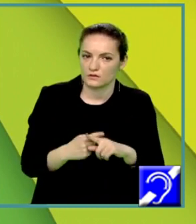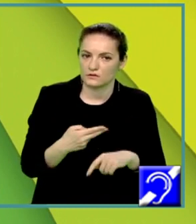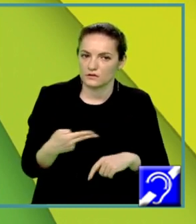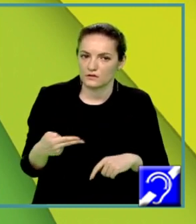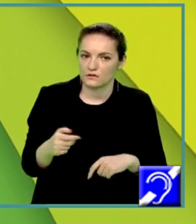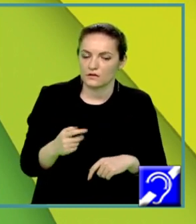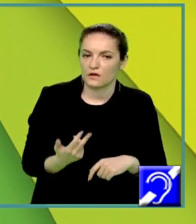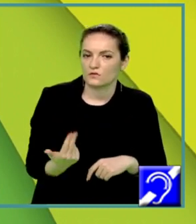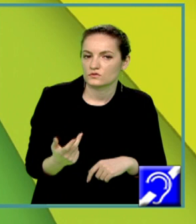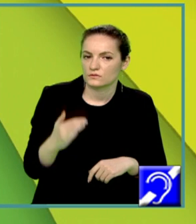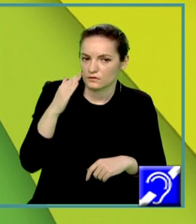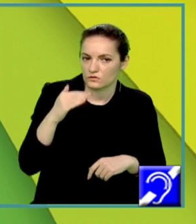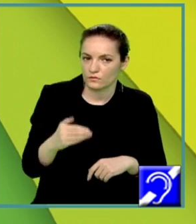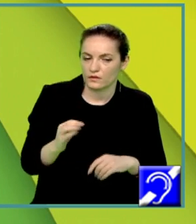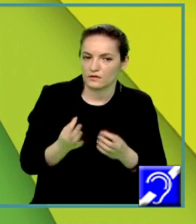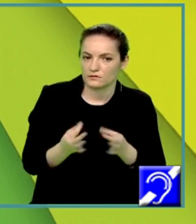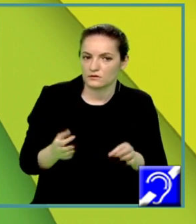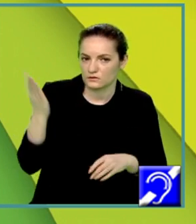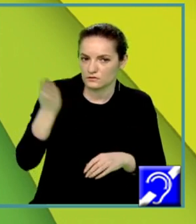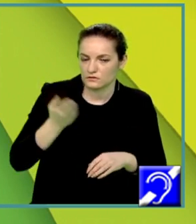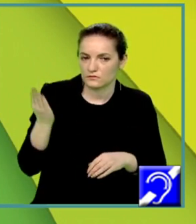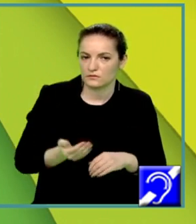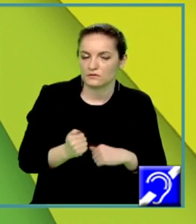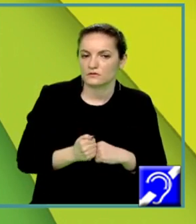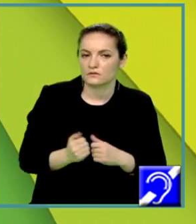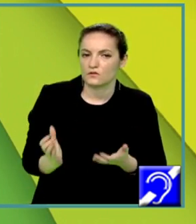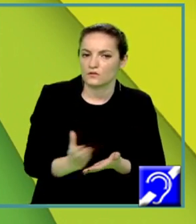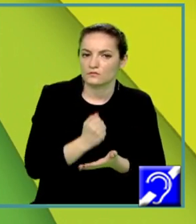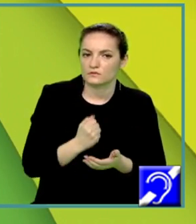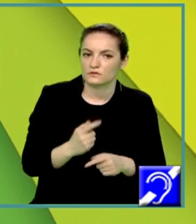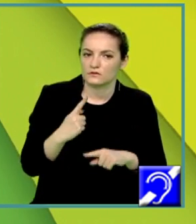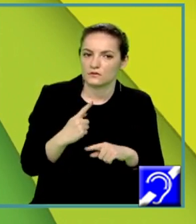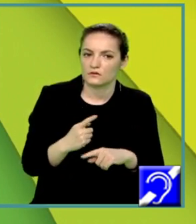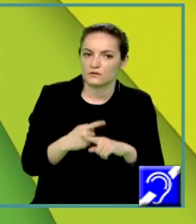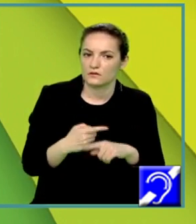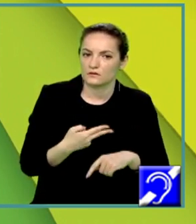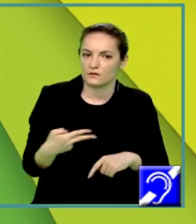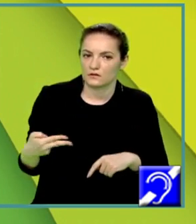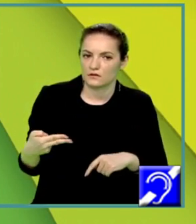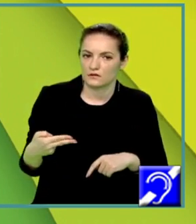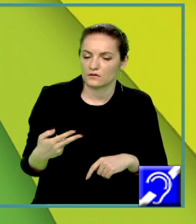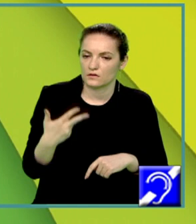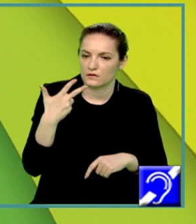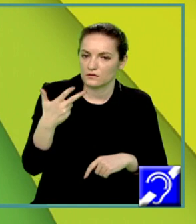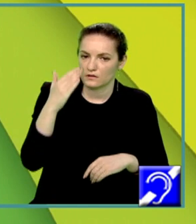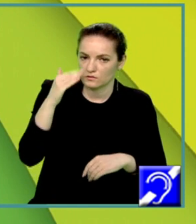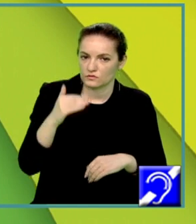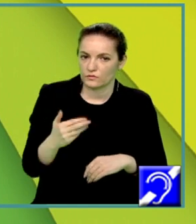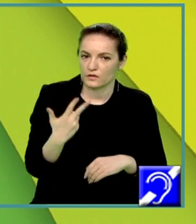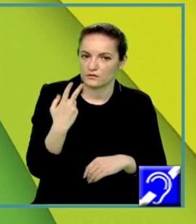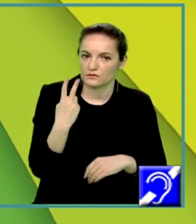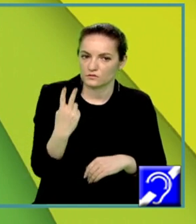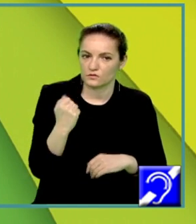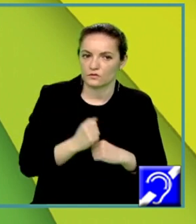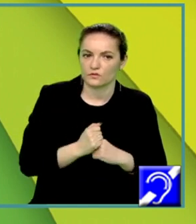Simplificăm prin 5 și obținem x este egal cu 3 pe 2 care se